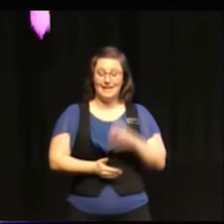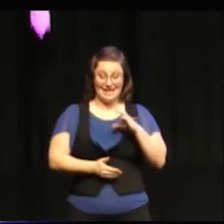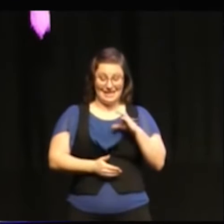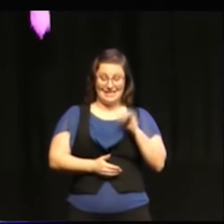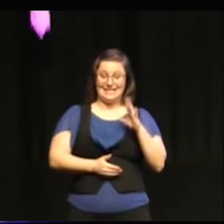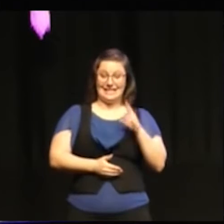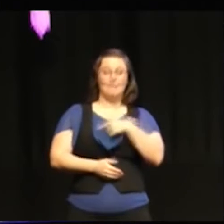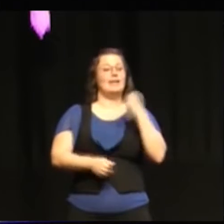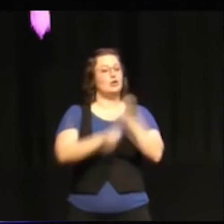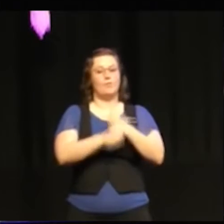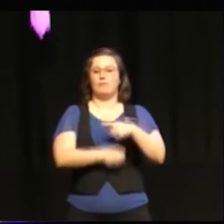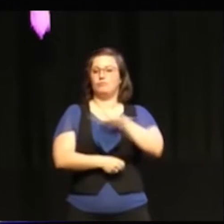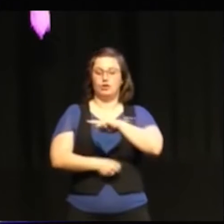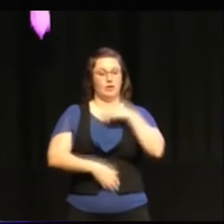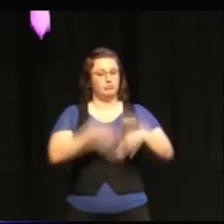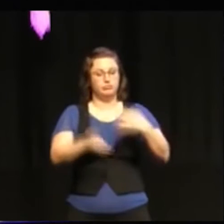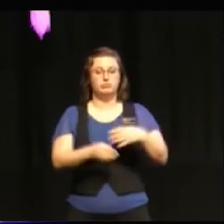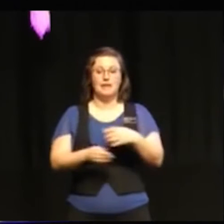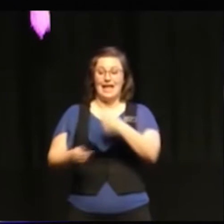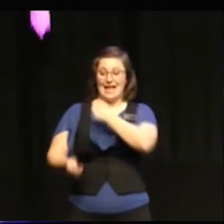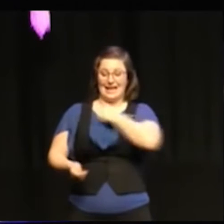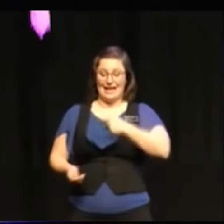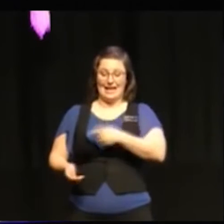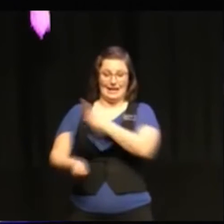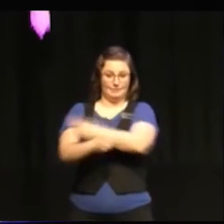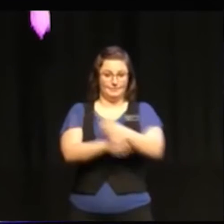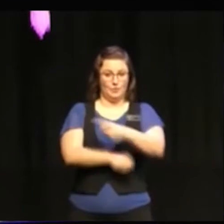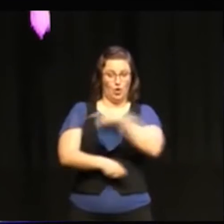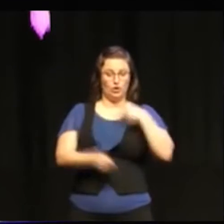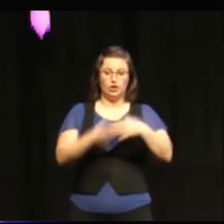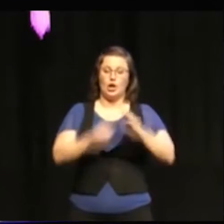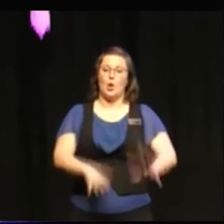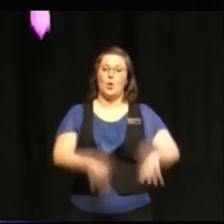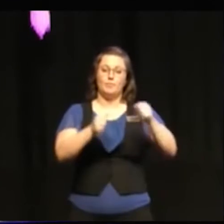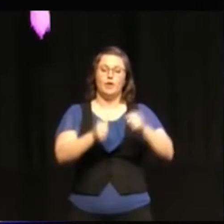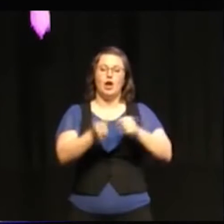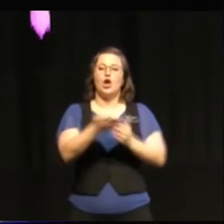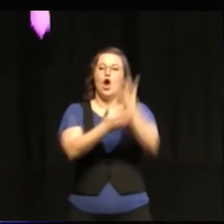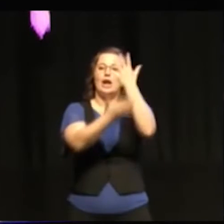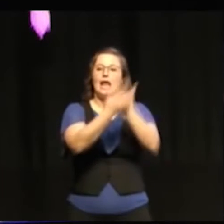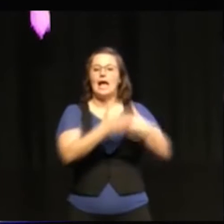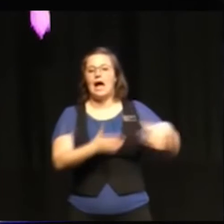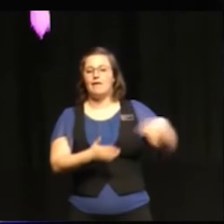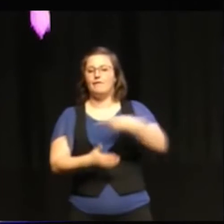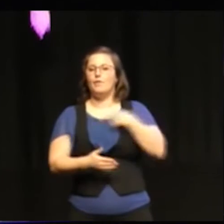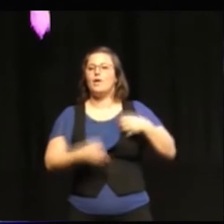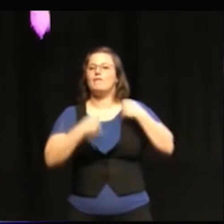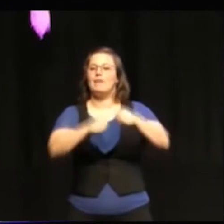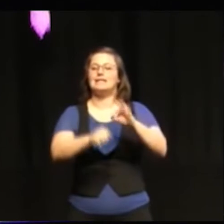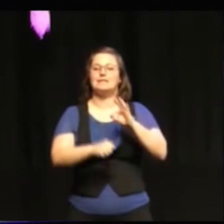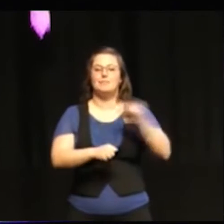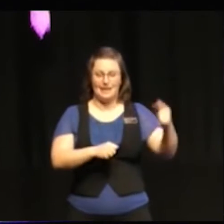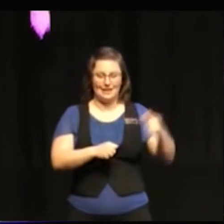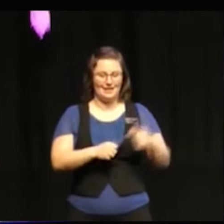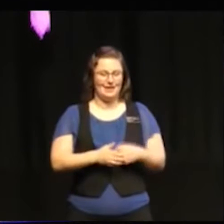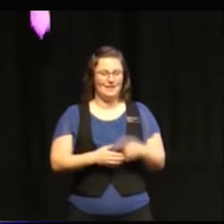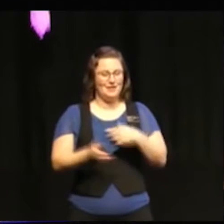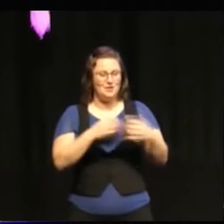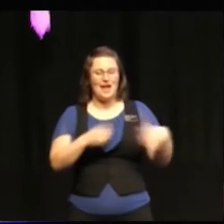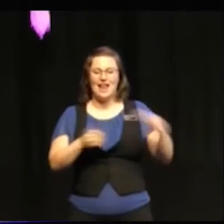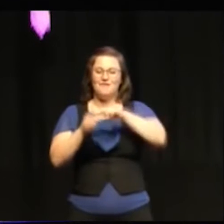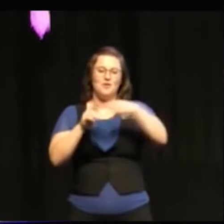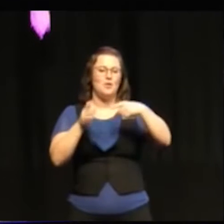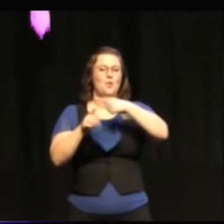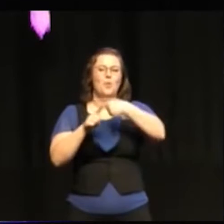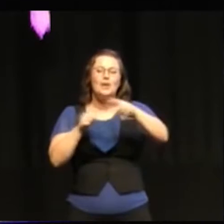fick ett uppdrag av regeringen att kartlägga all vår verksamhet och det gjorde vi genom alla strategier som vi har. och såg hur de